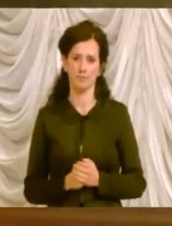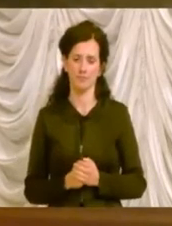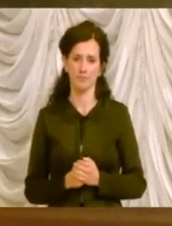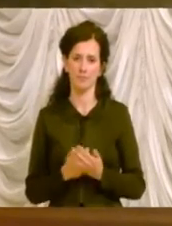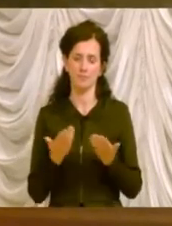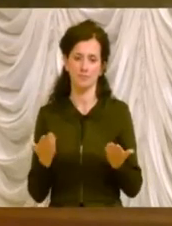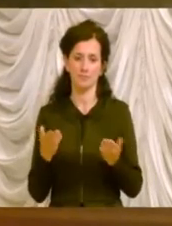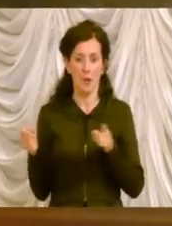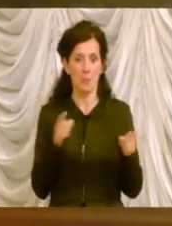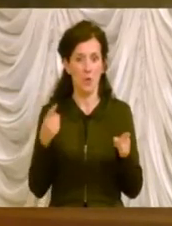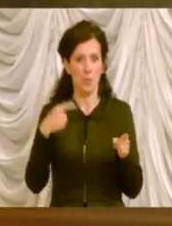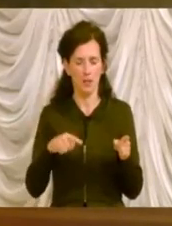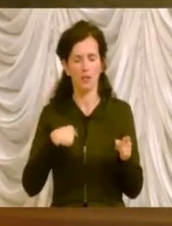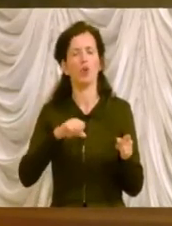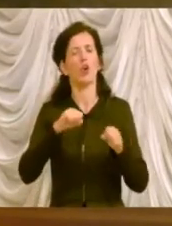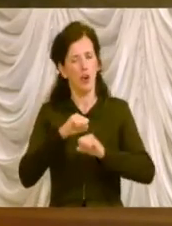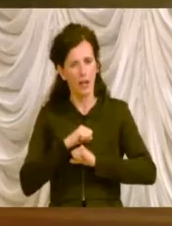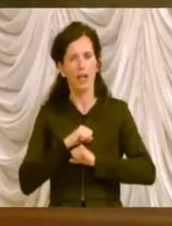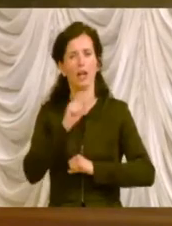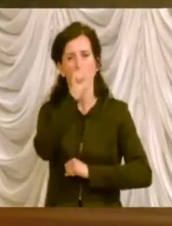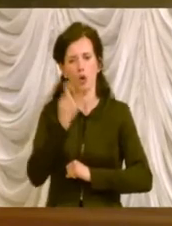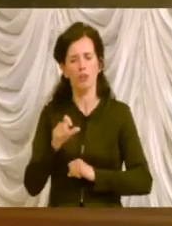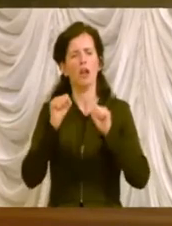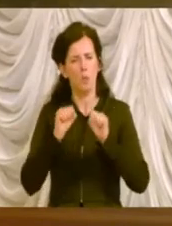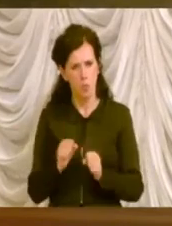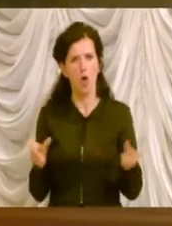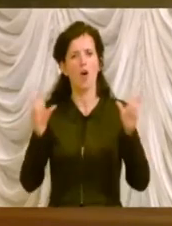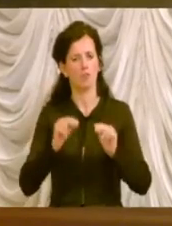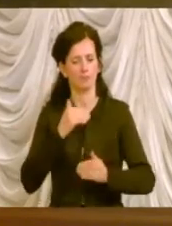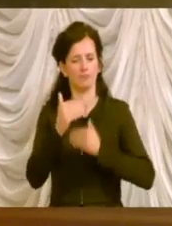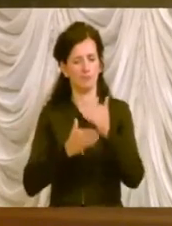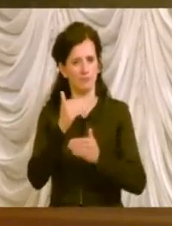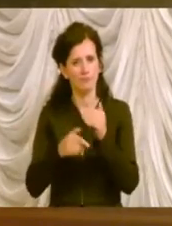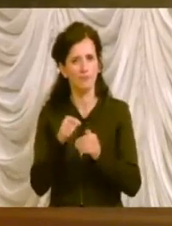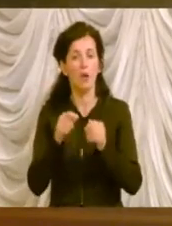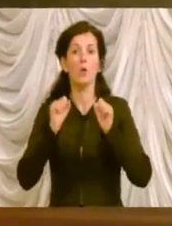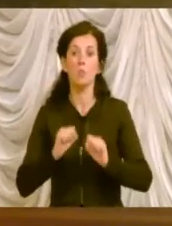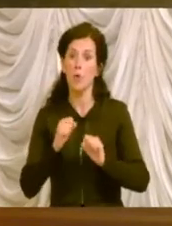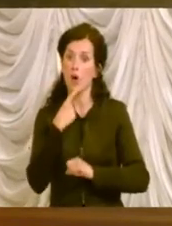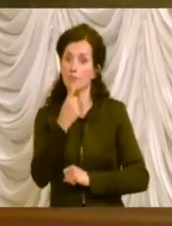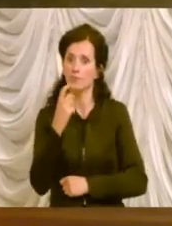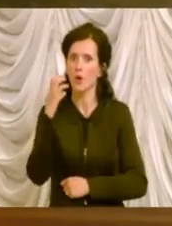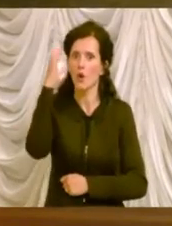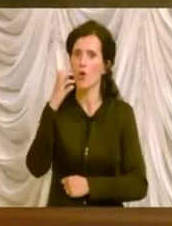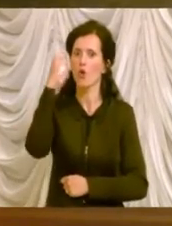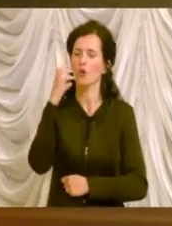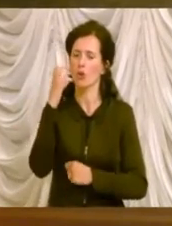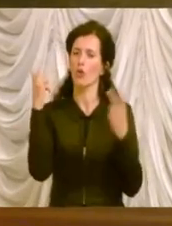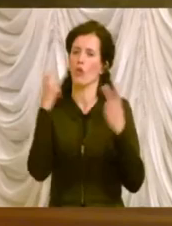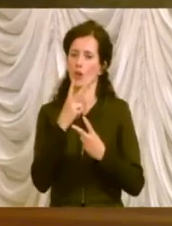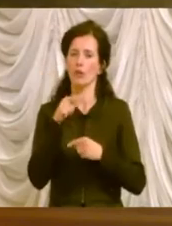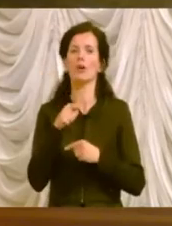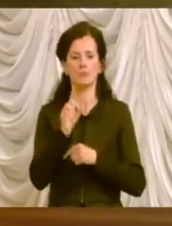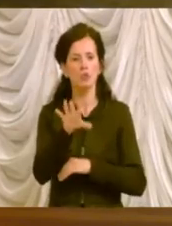questo momento davvero l'Italia possa ripartire e possa dire con orgoglio che sia stata una scelta di